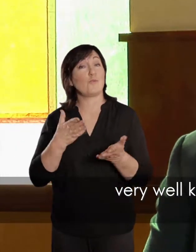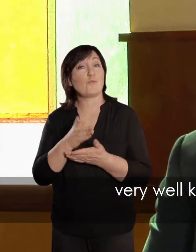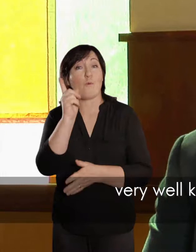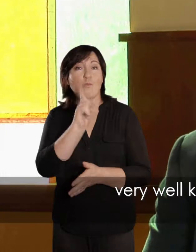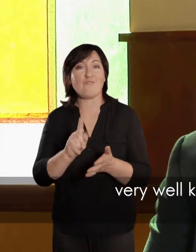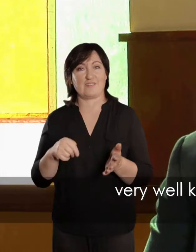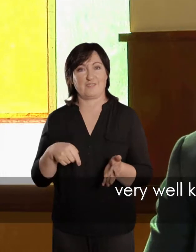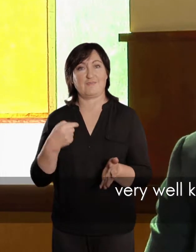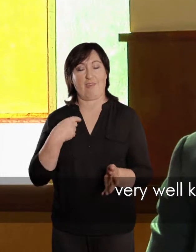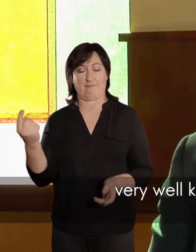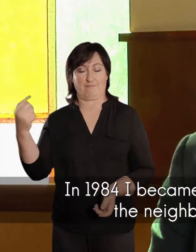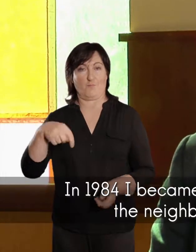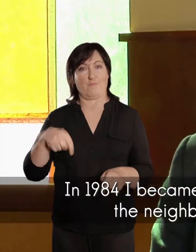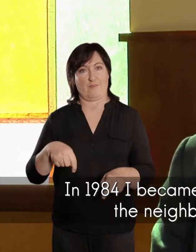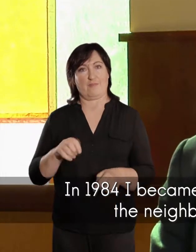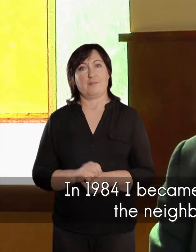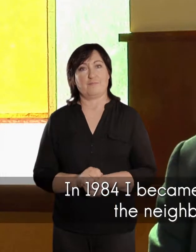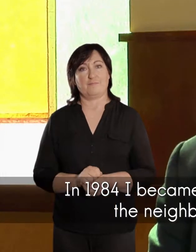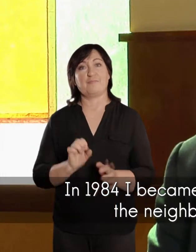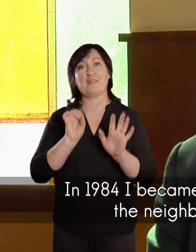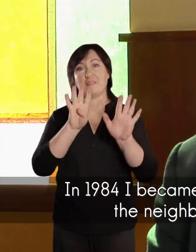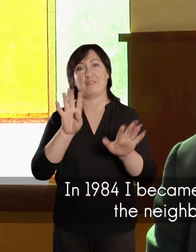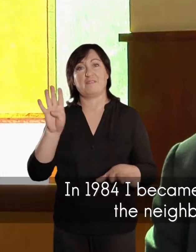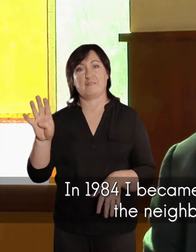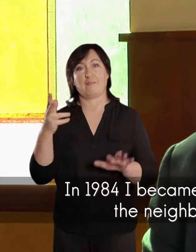hierheen gebring, ek het in 1984,